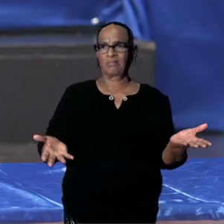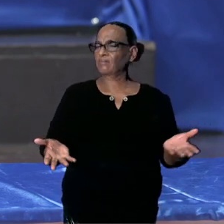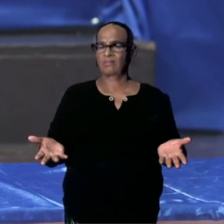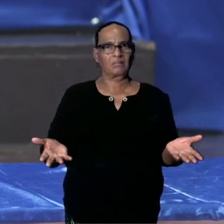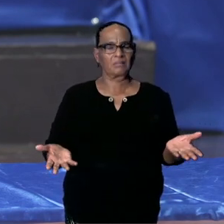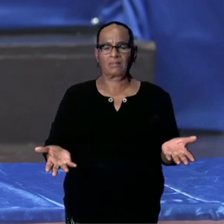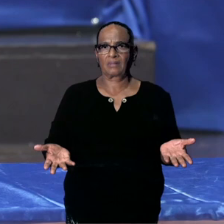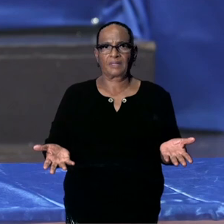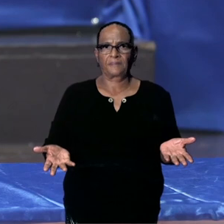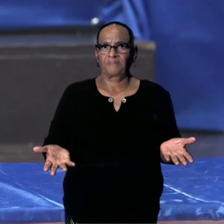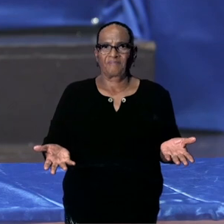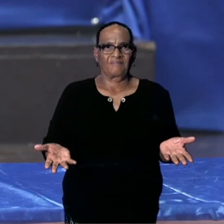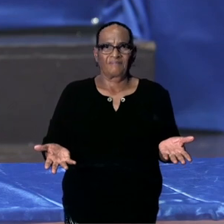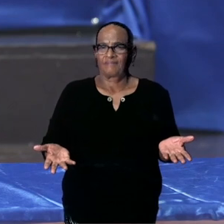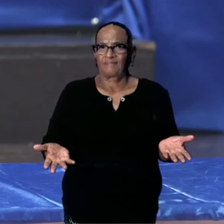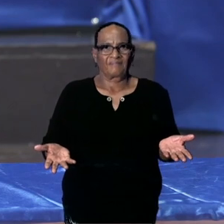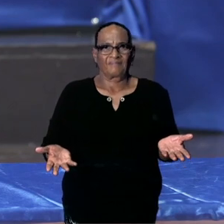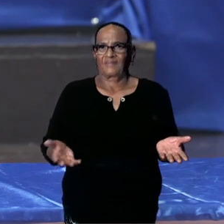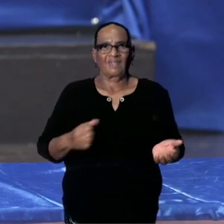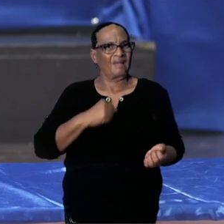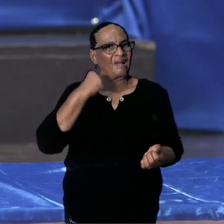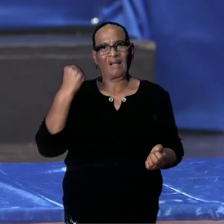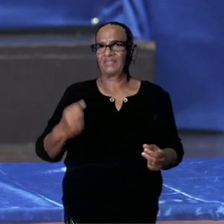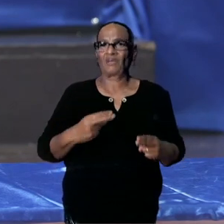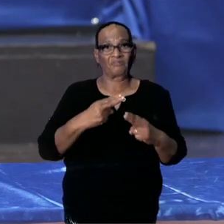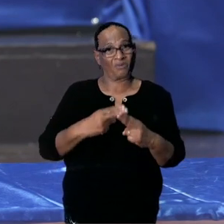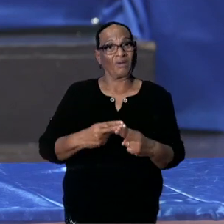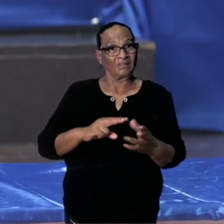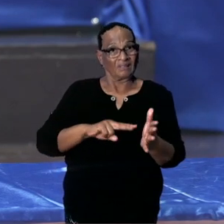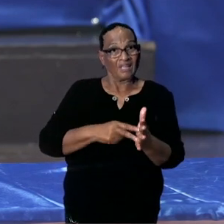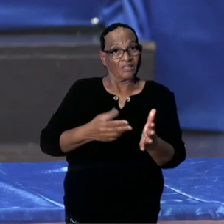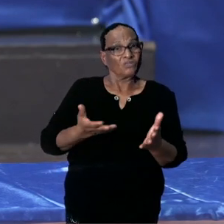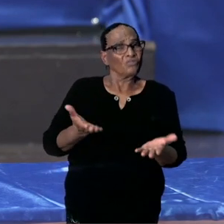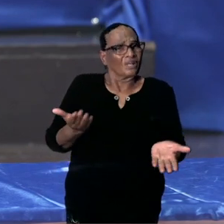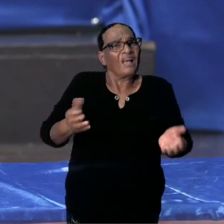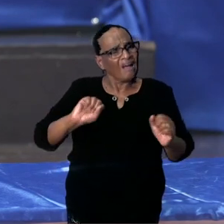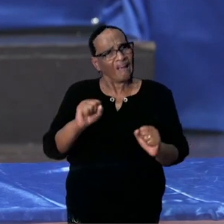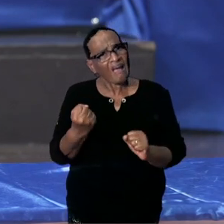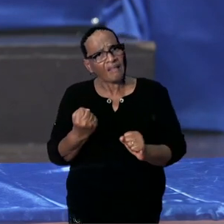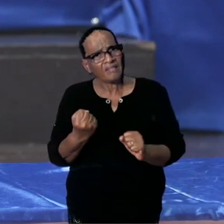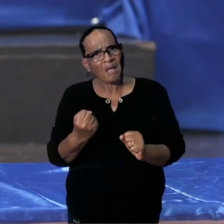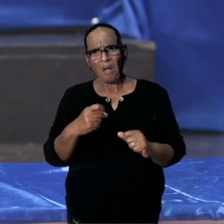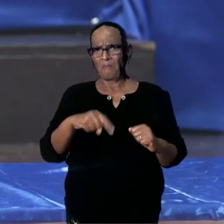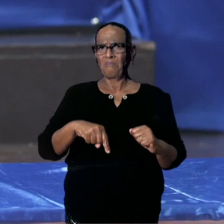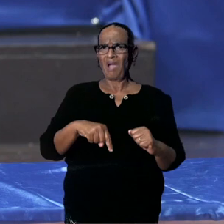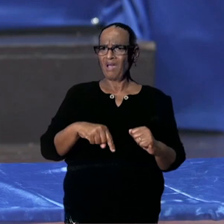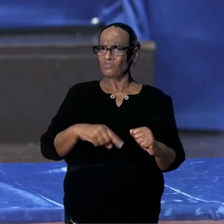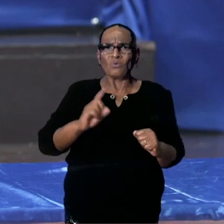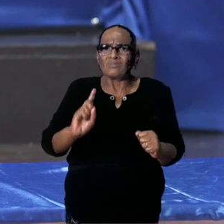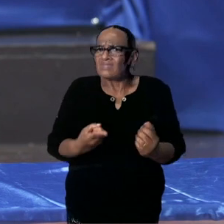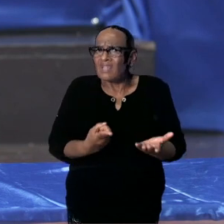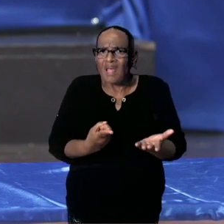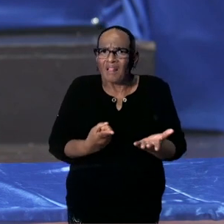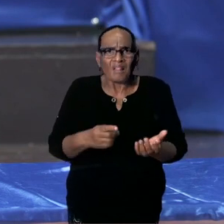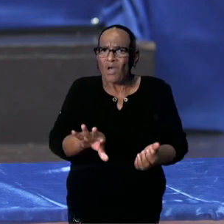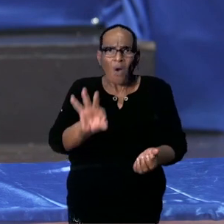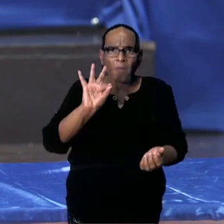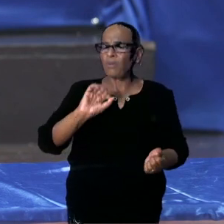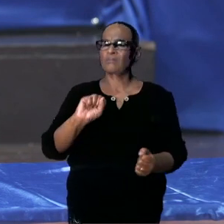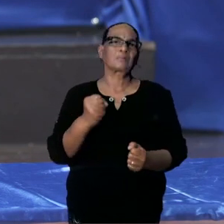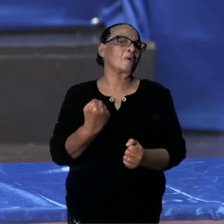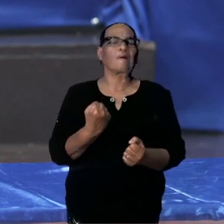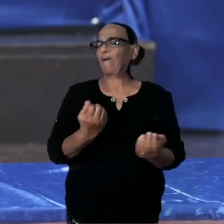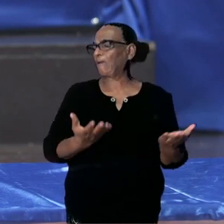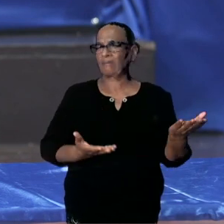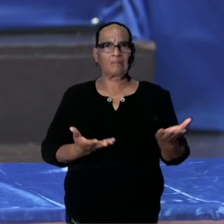Aangezien we kunnen altijd wel verwachten dat er een technische storing is. Maar dat die wel zo snel als mogelijk opgelost kan worden